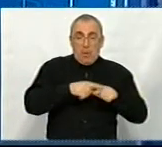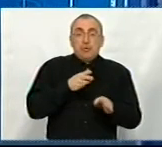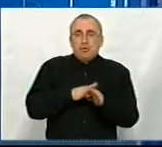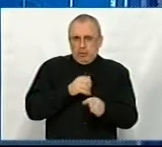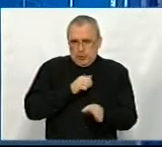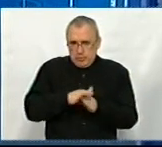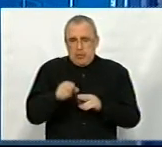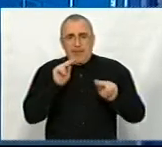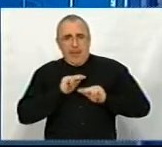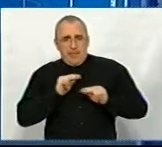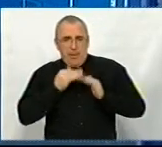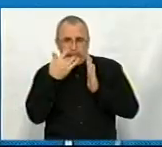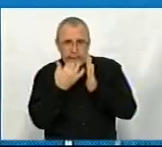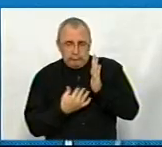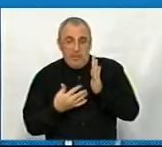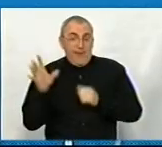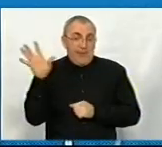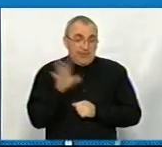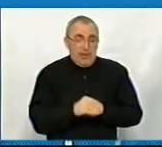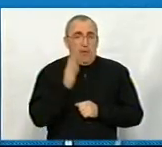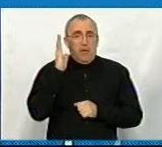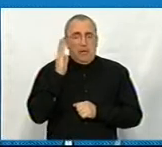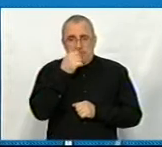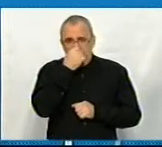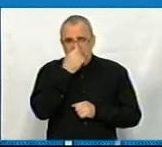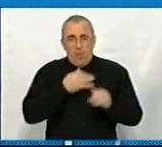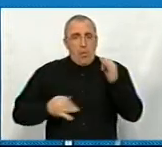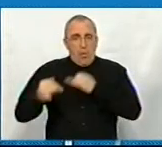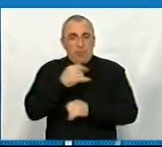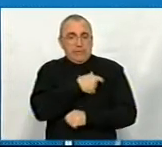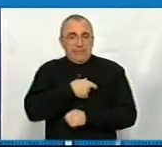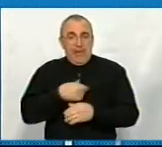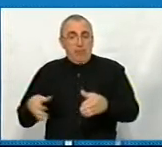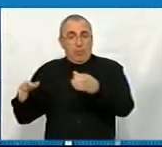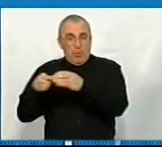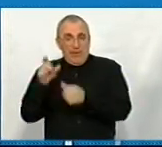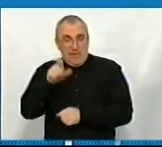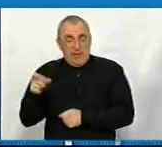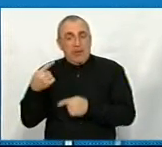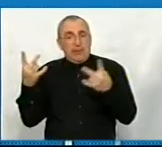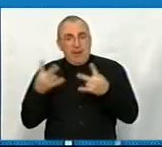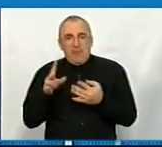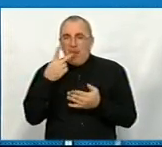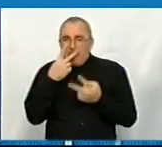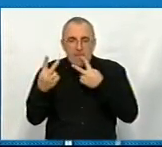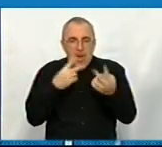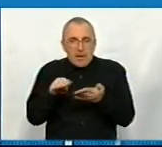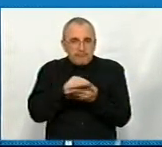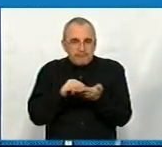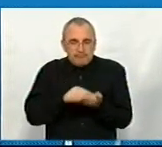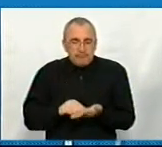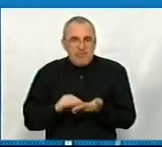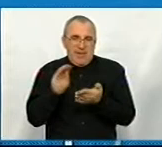напрацювання, потім це все обсудимо з депутатами. І я думаю, що його потрібно переглядати, тому що він